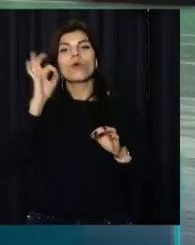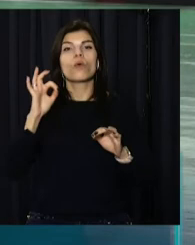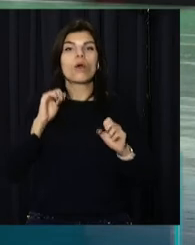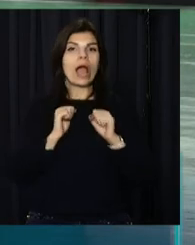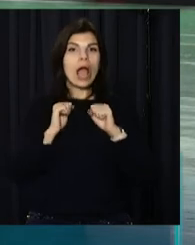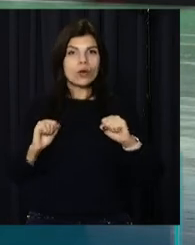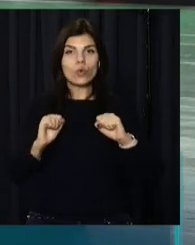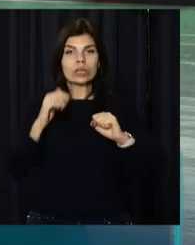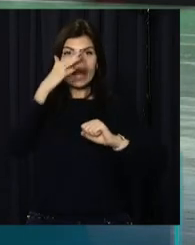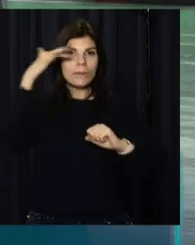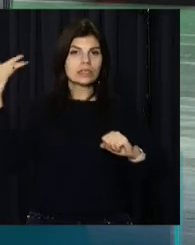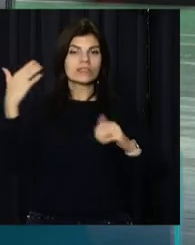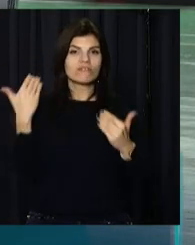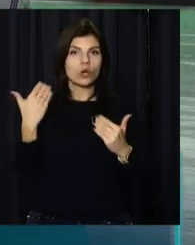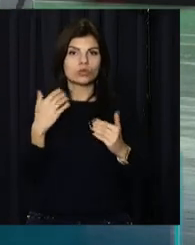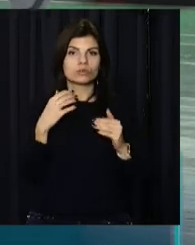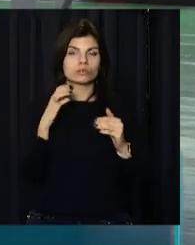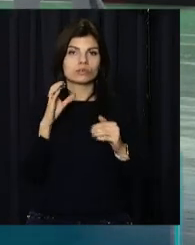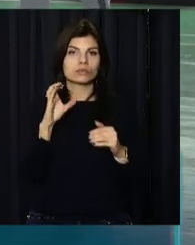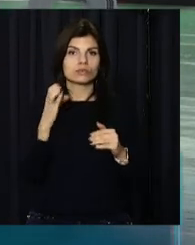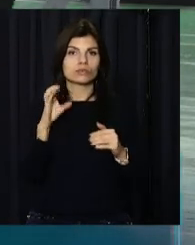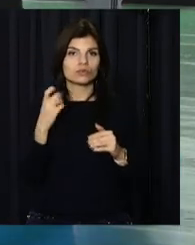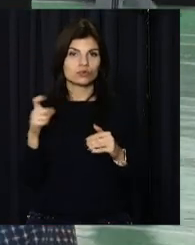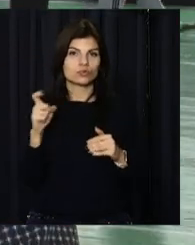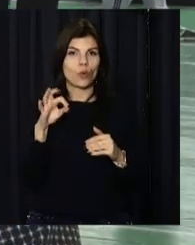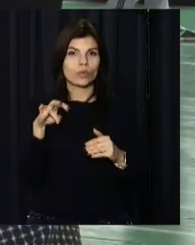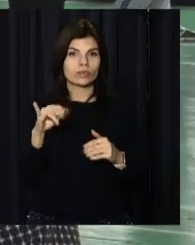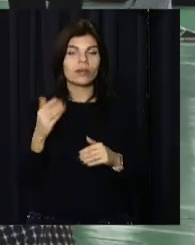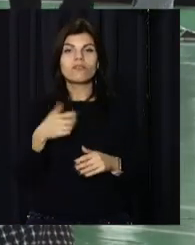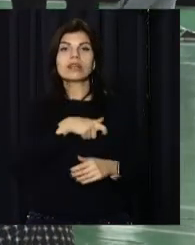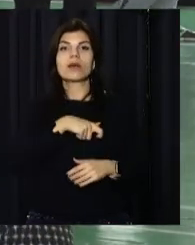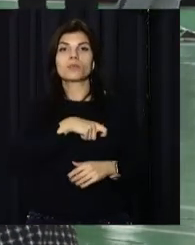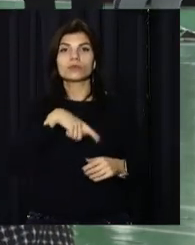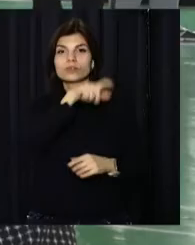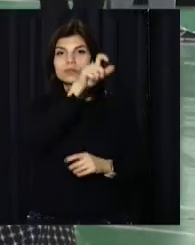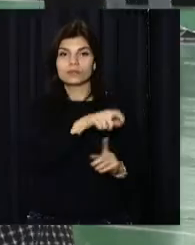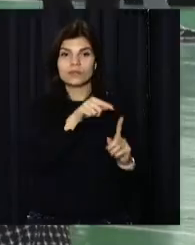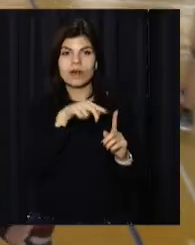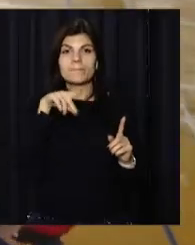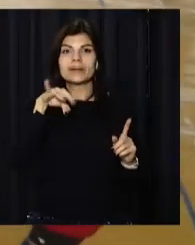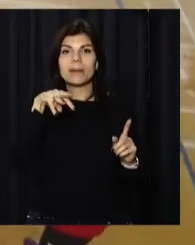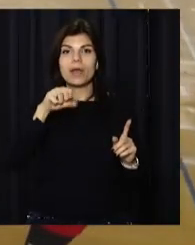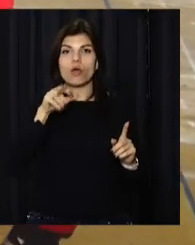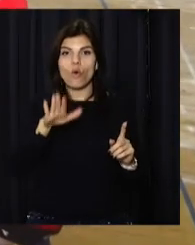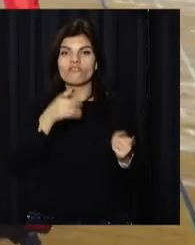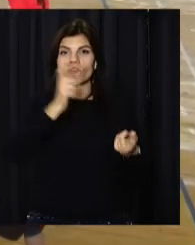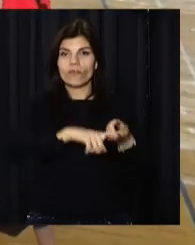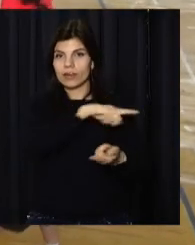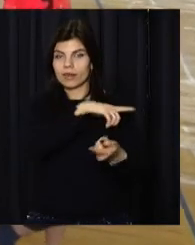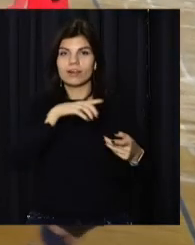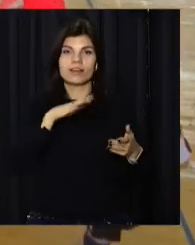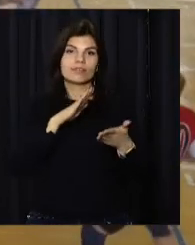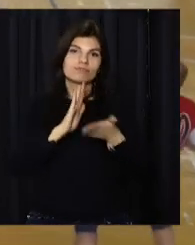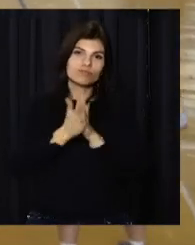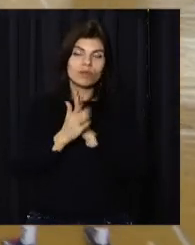Небесної сотні. Він проходить підтримки депутата Дніпровської міської ради Каміля Примакова. Приїхали дуже багато команд